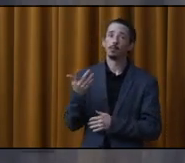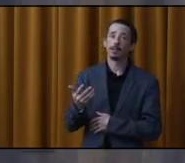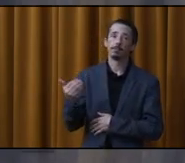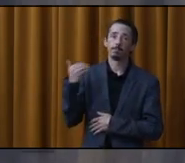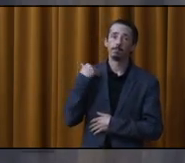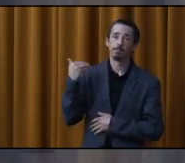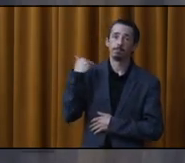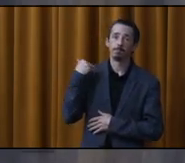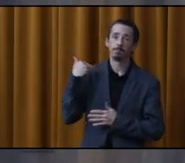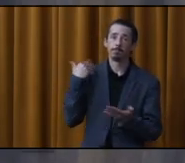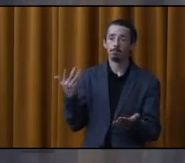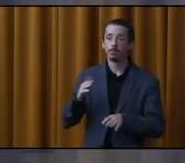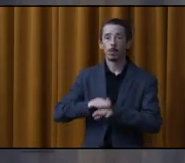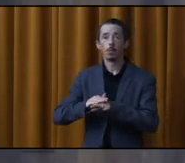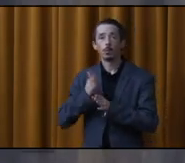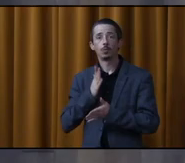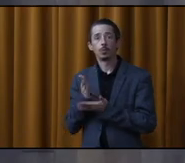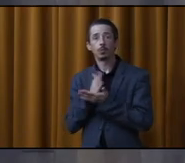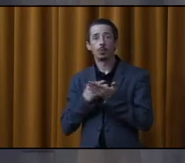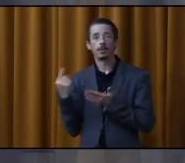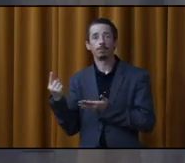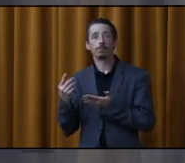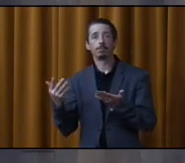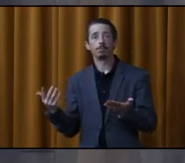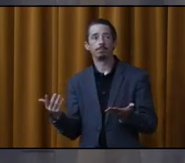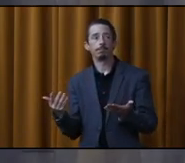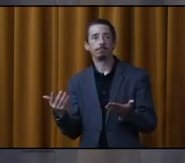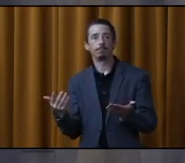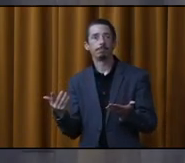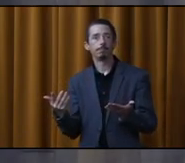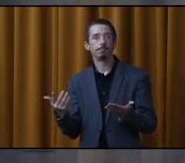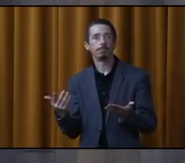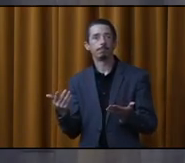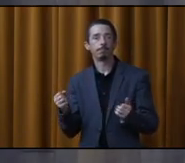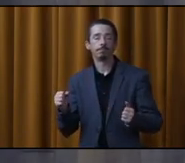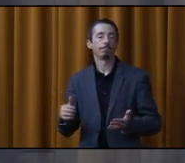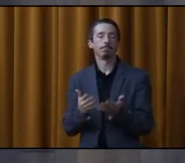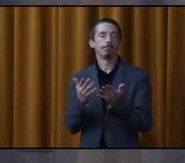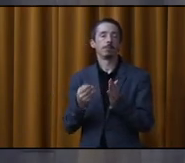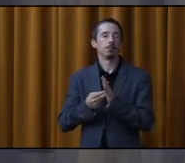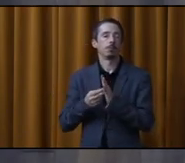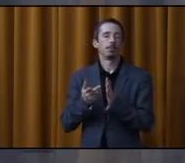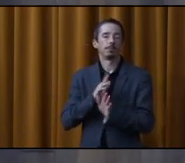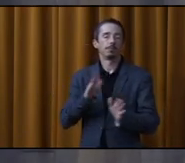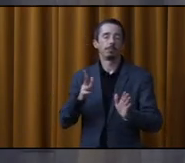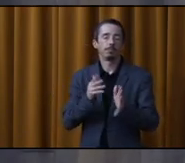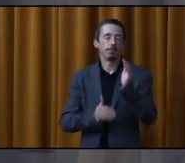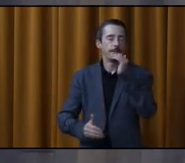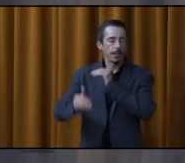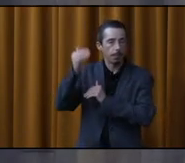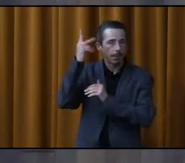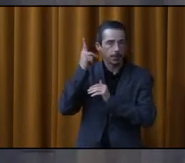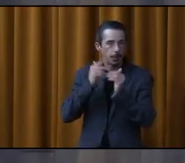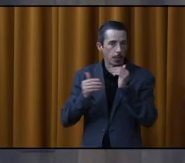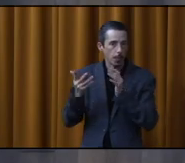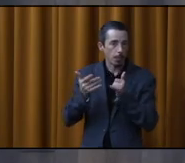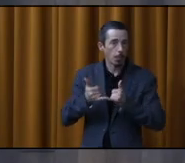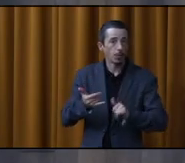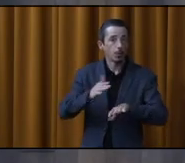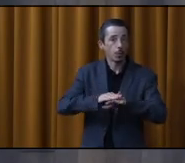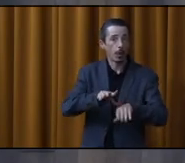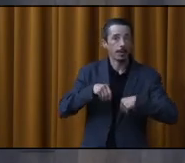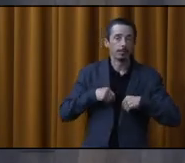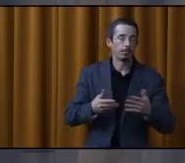la conseillère du secteur se trouvait devant un non-lieu. Ça ne pouvait plus continuer de cette manière-là.